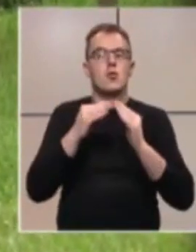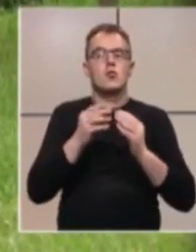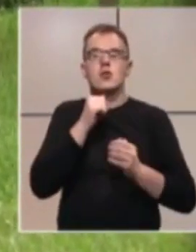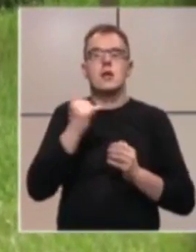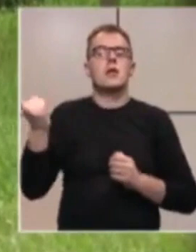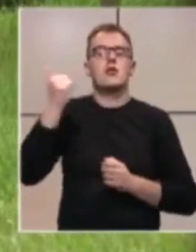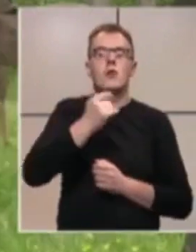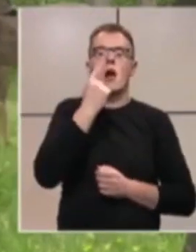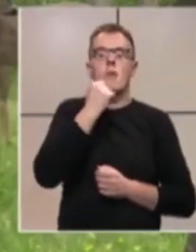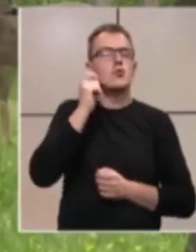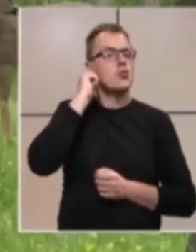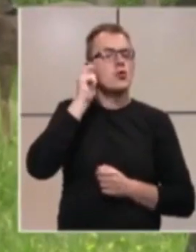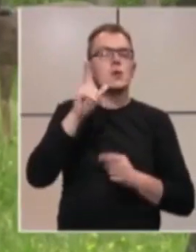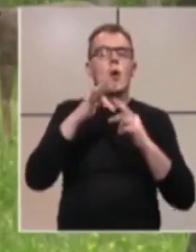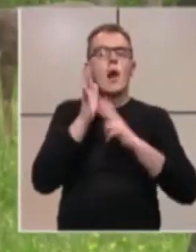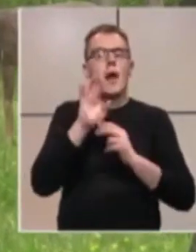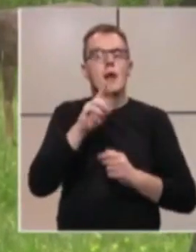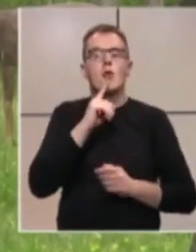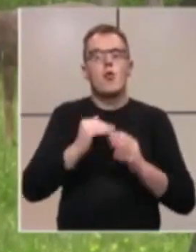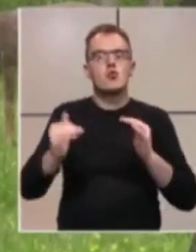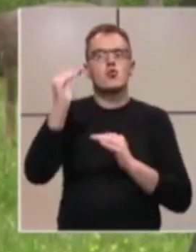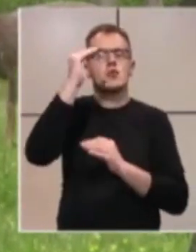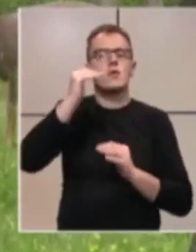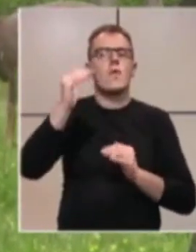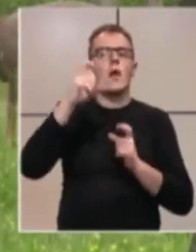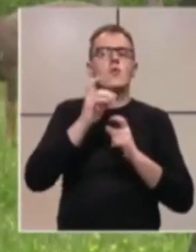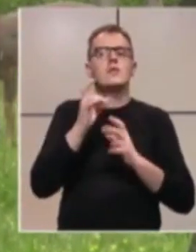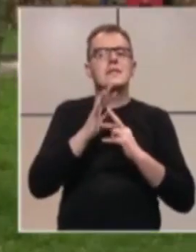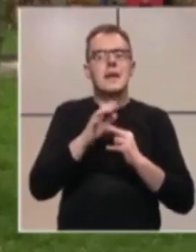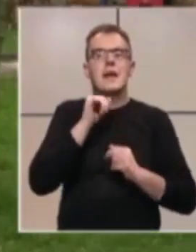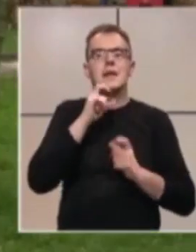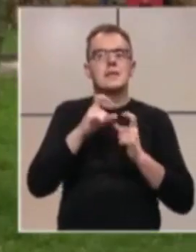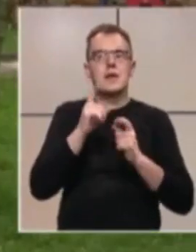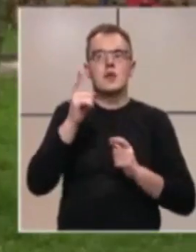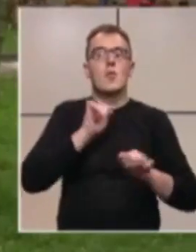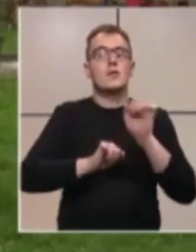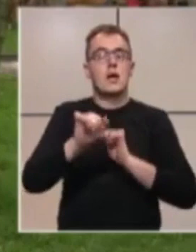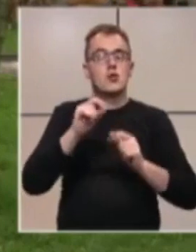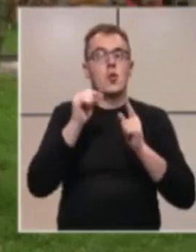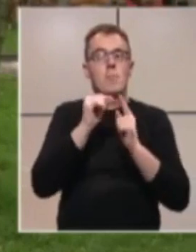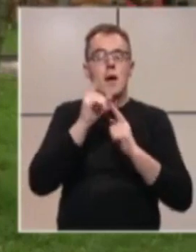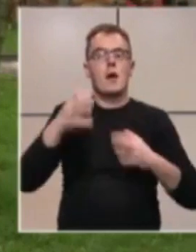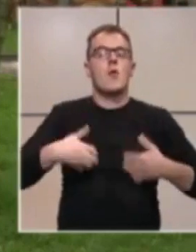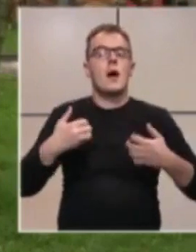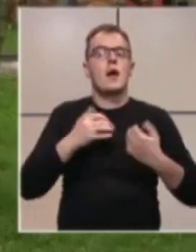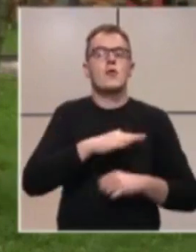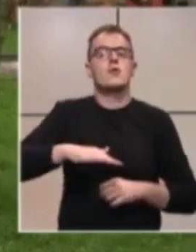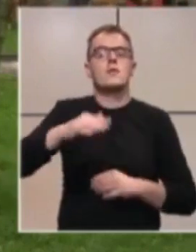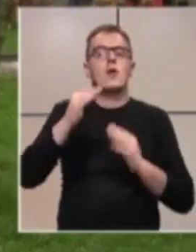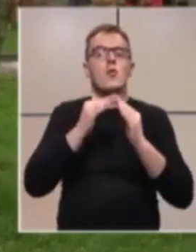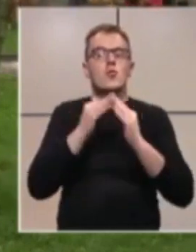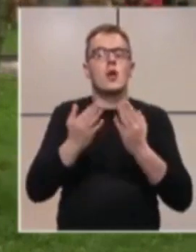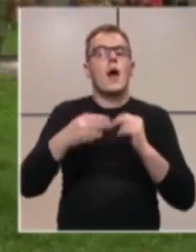svijet muško i žensko lane koji su izrasli u veliku srnu i srndađa, pod zaštom Behara. Na radu svi ukućana,